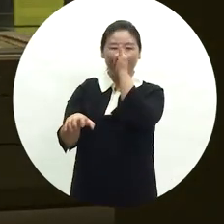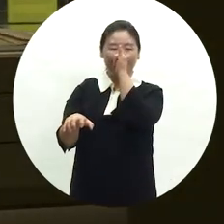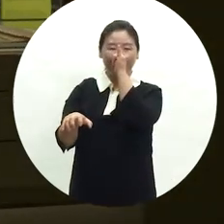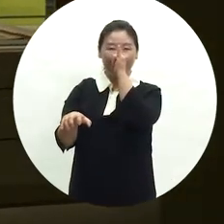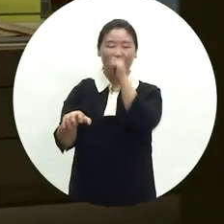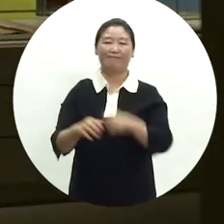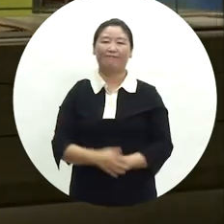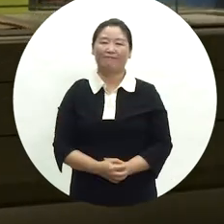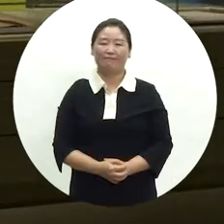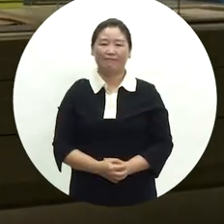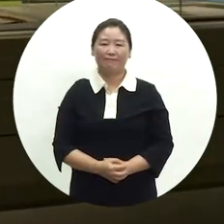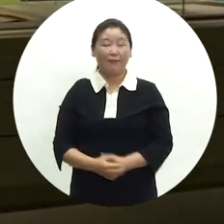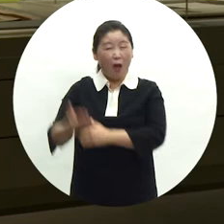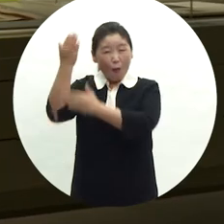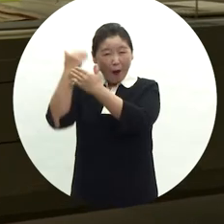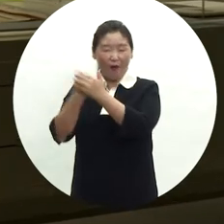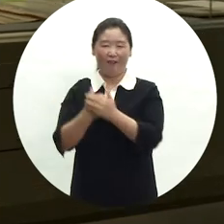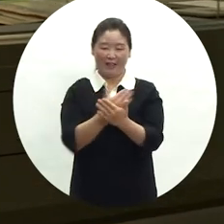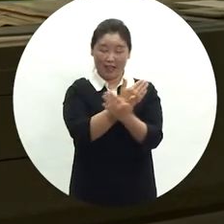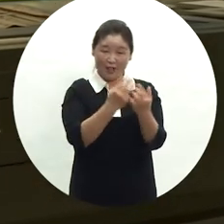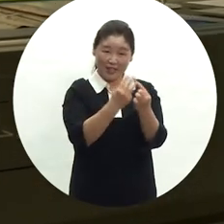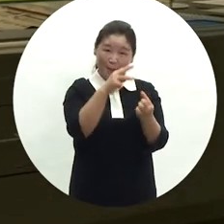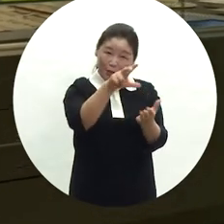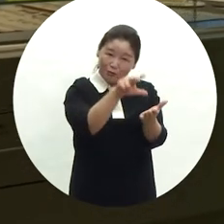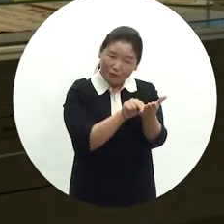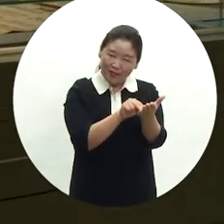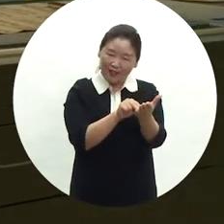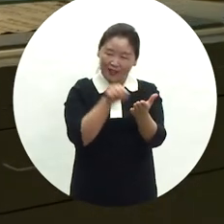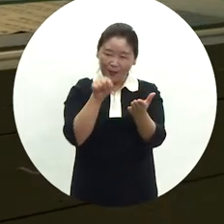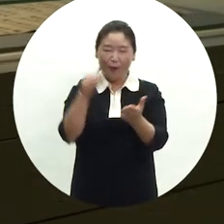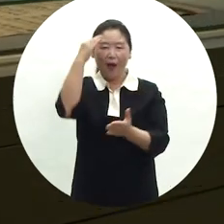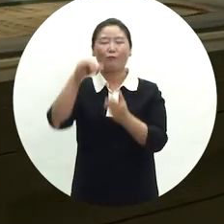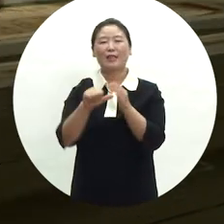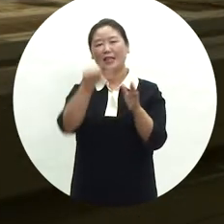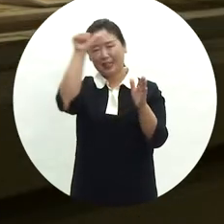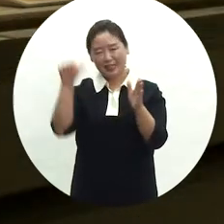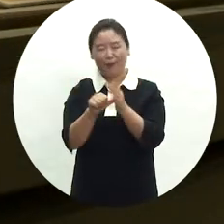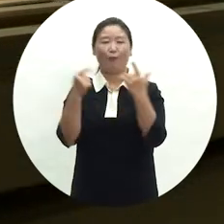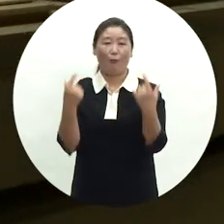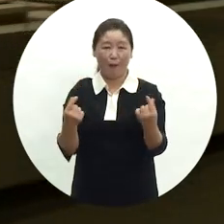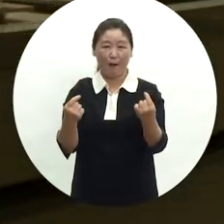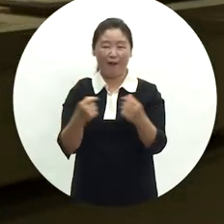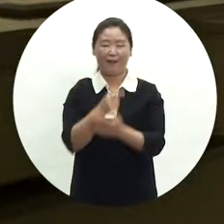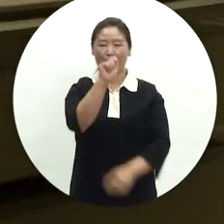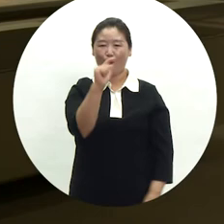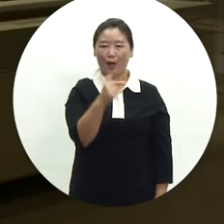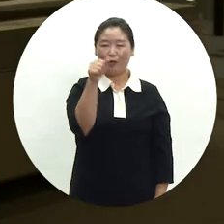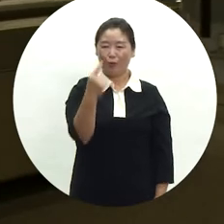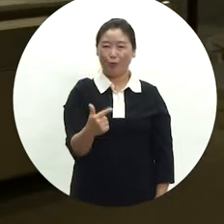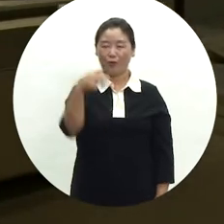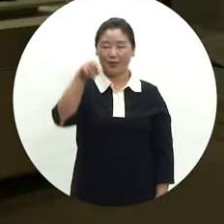예전 상설 전시관 3의 주제도 한국인의 일생이었으며 관원상제를